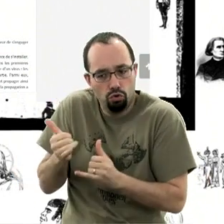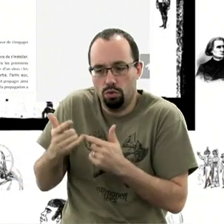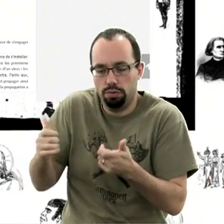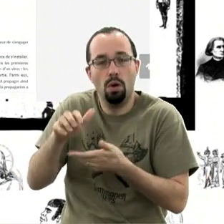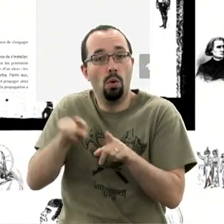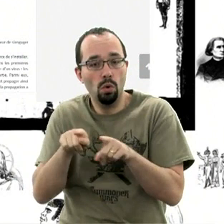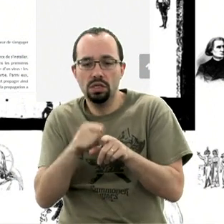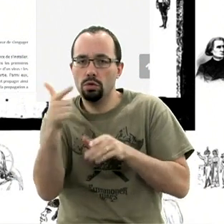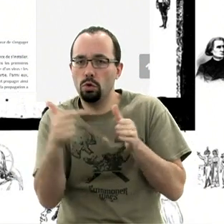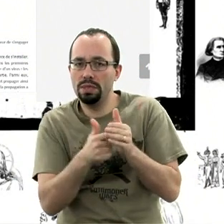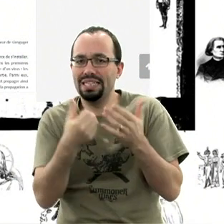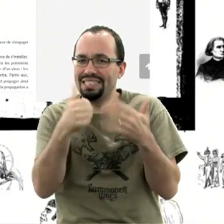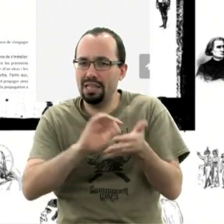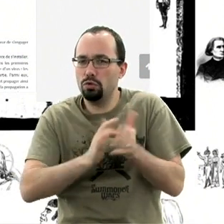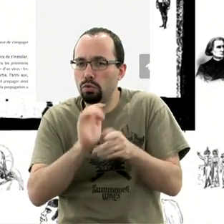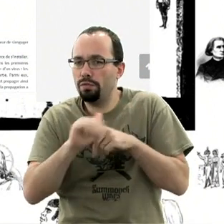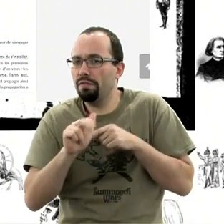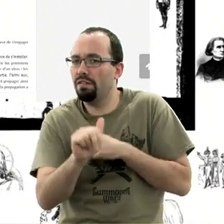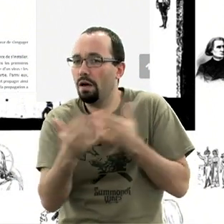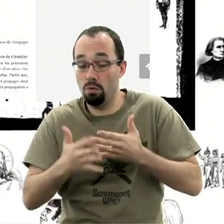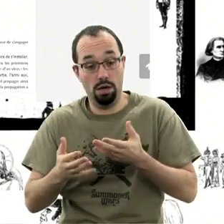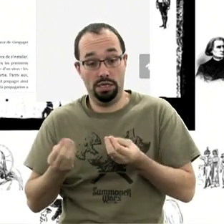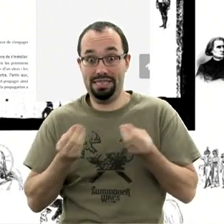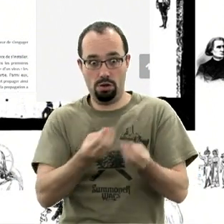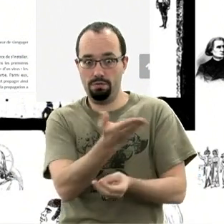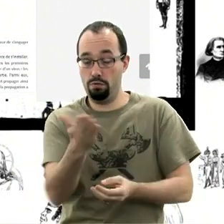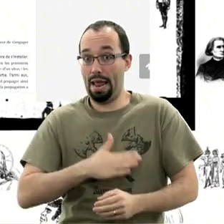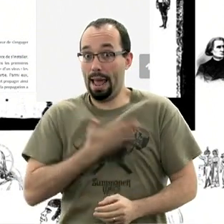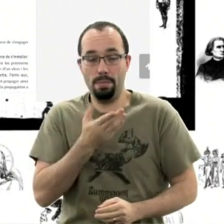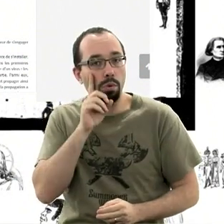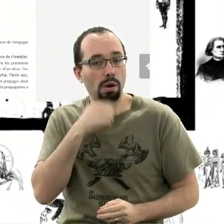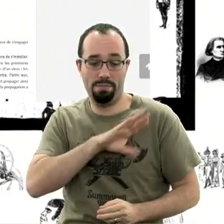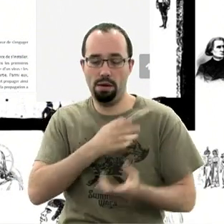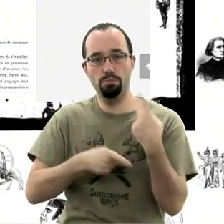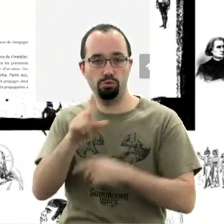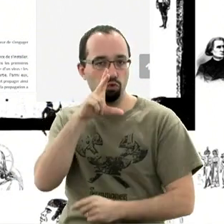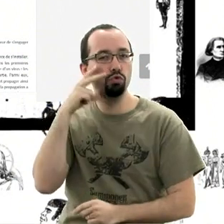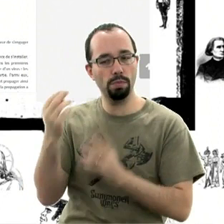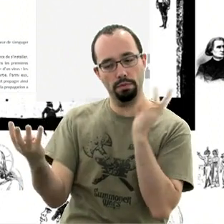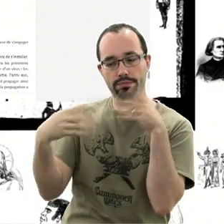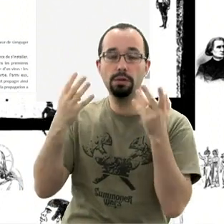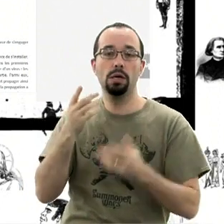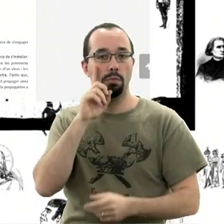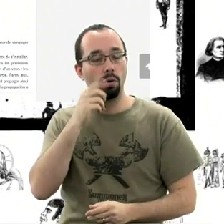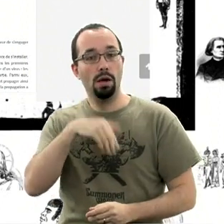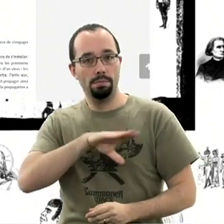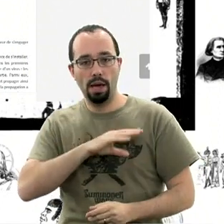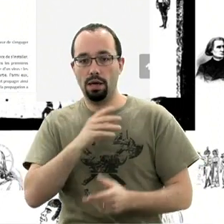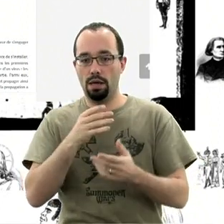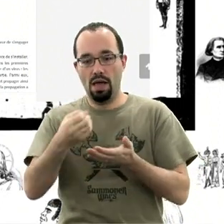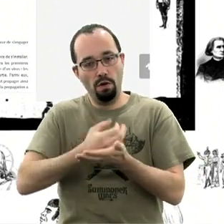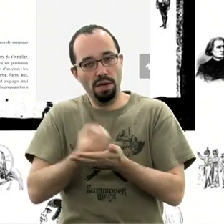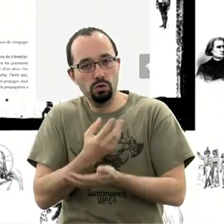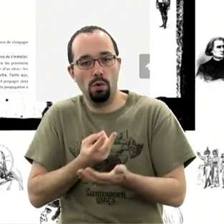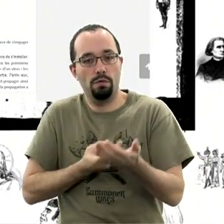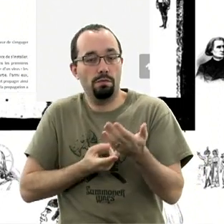ce qu'il allait faire sur 2016. Et ça vous plaît énormément parce que cela humanise. Parce que quand l'info vient directement des doigts d'un éditeur